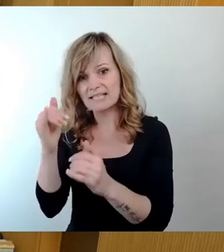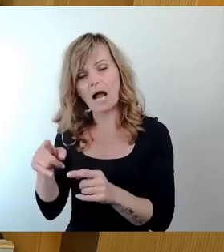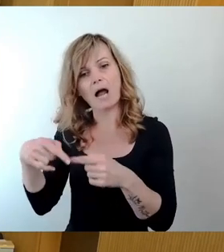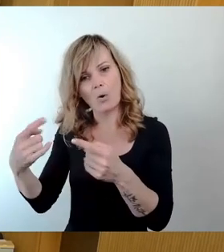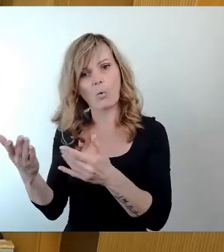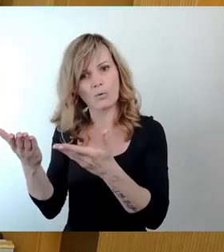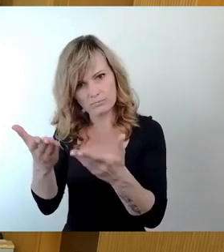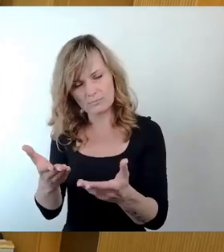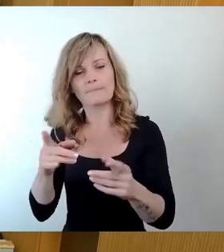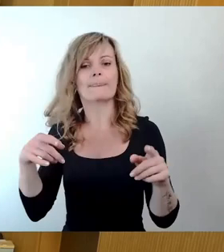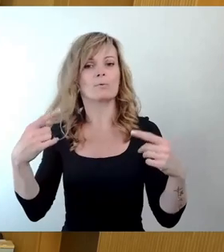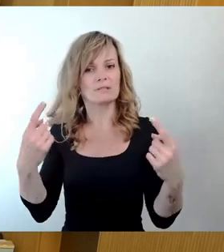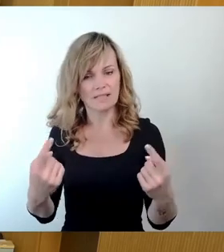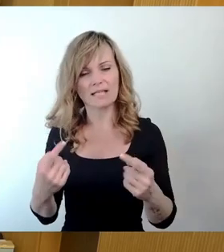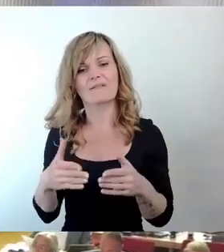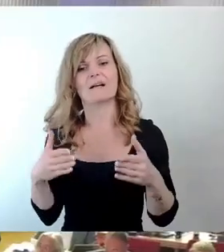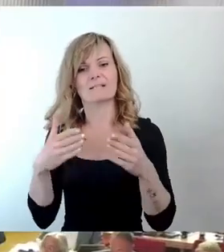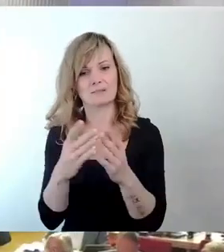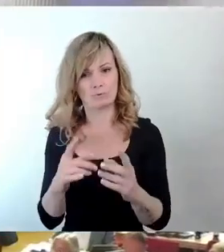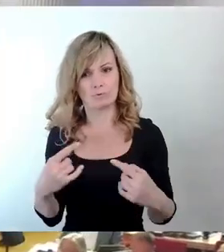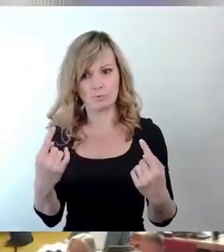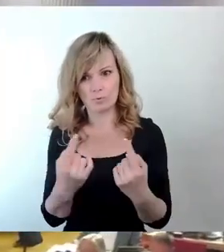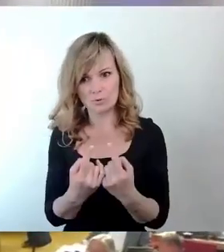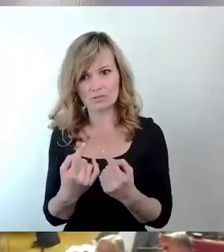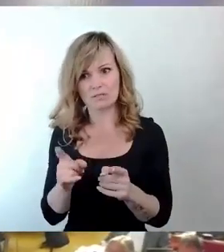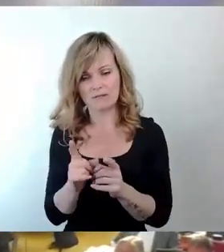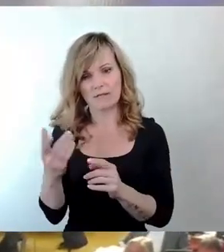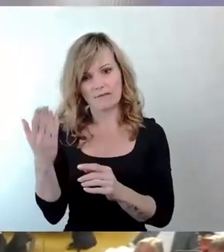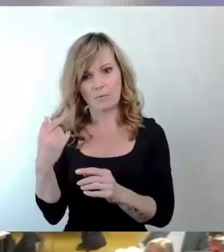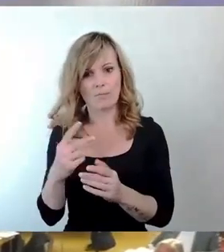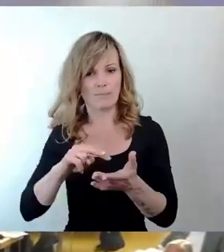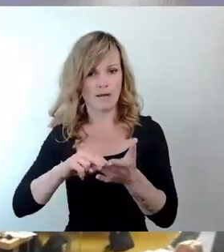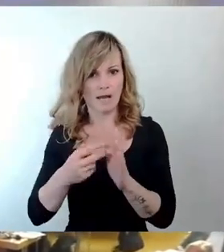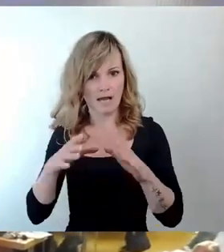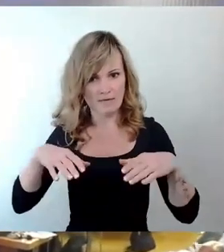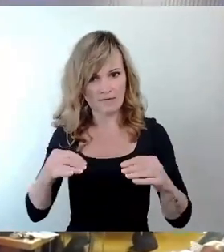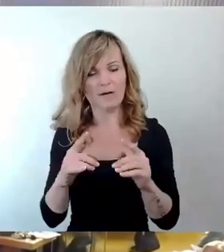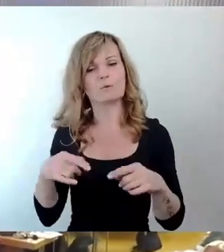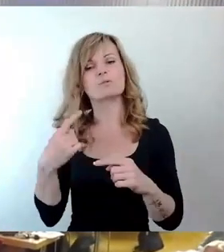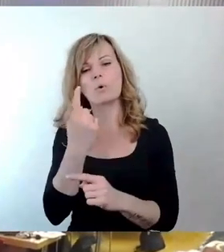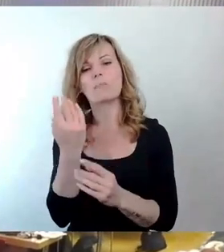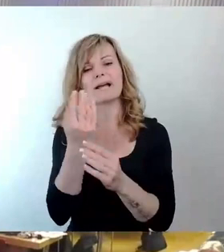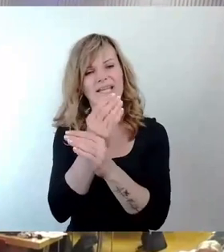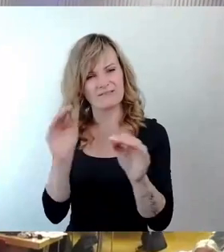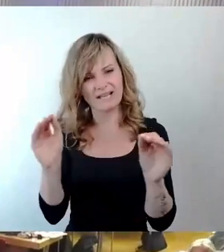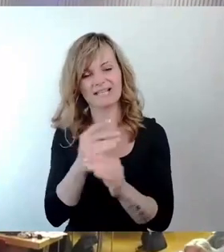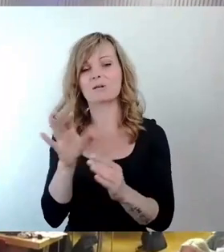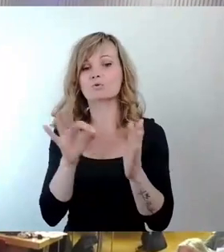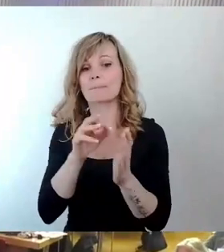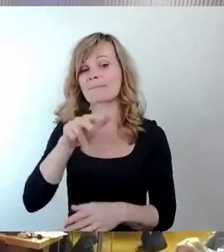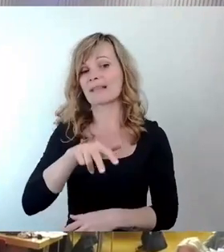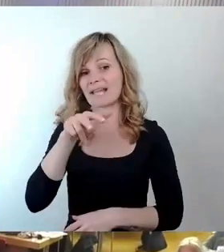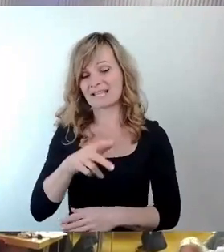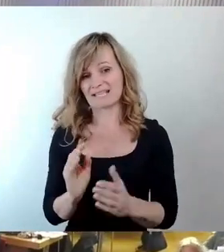einbringen und dann würde man die Fraktionsrunde wie angekündigt einsteigen. Und ich möchte nur noch mal darauf hinweisen, dass wir Top 13 heute auch noch brauchen.